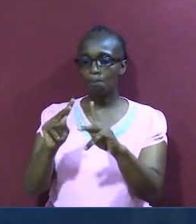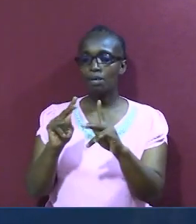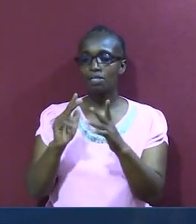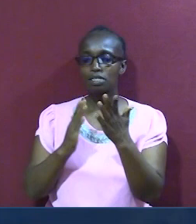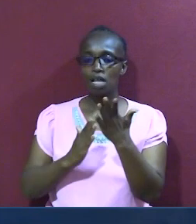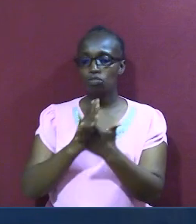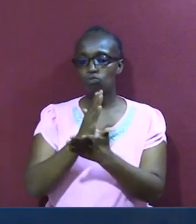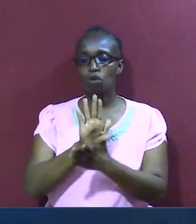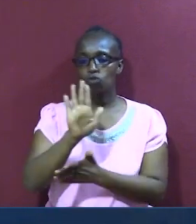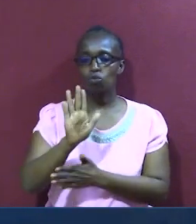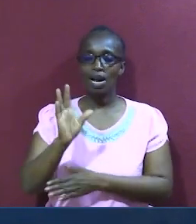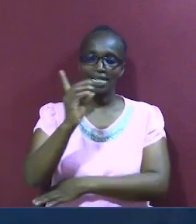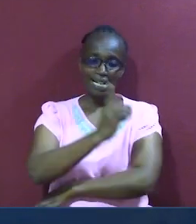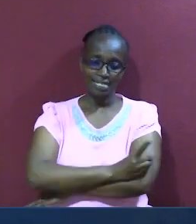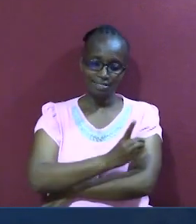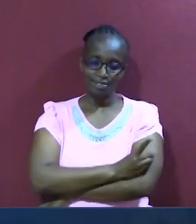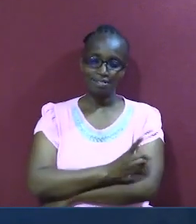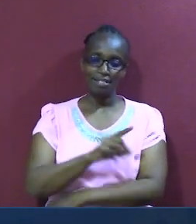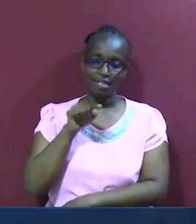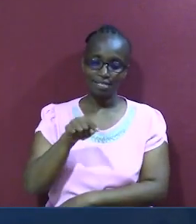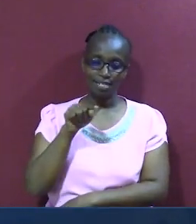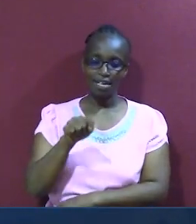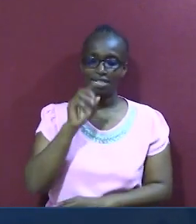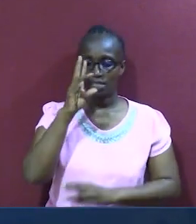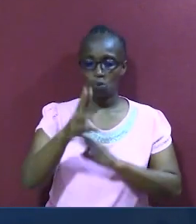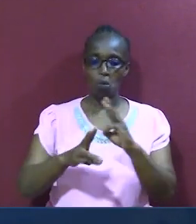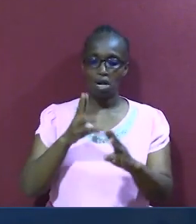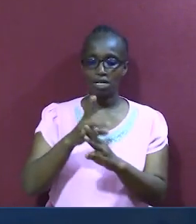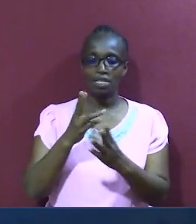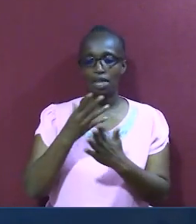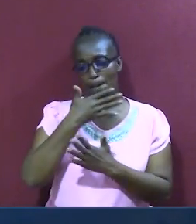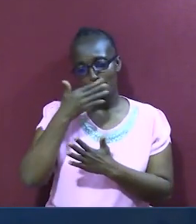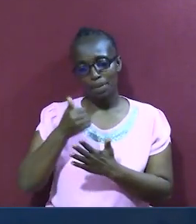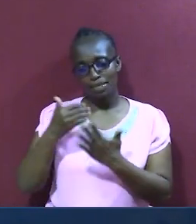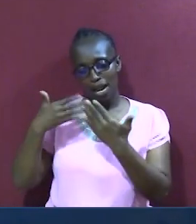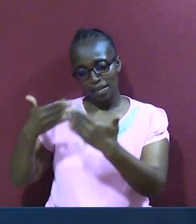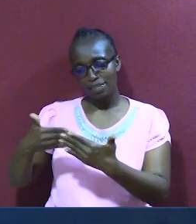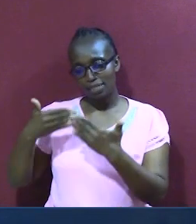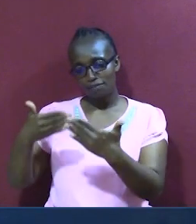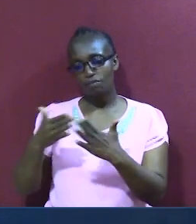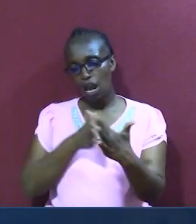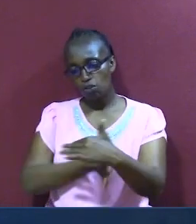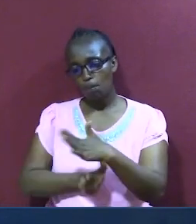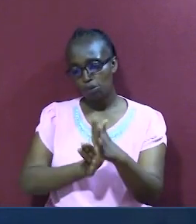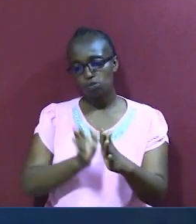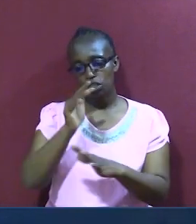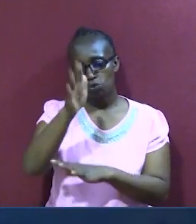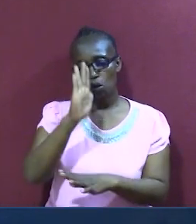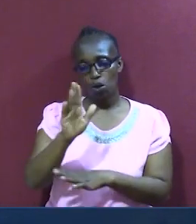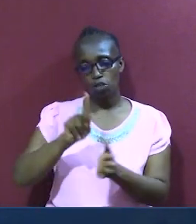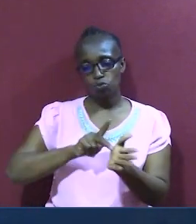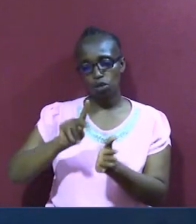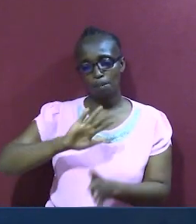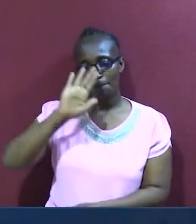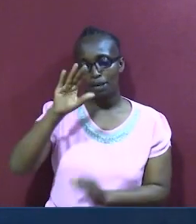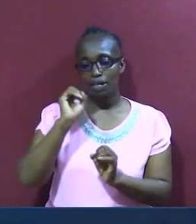sako, sahapa nduniani, achia nafasi ya mungu, ya kulipisha, kama mtu wamekukosea,